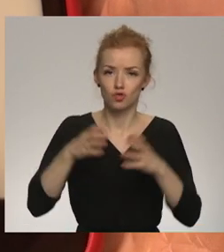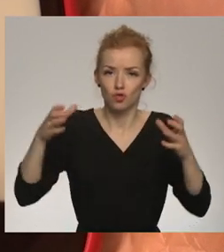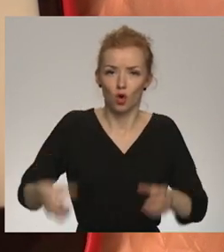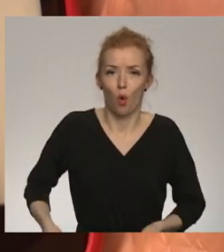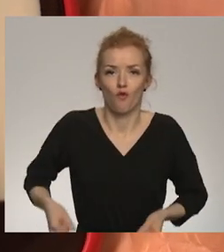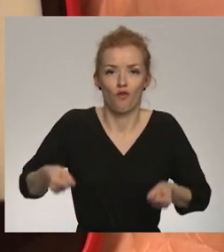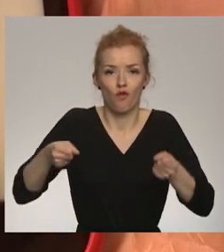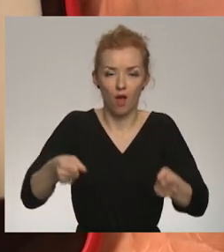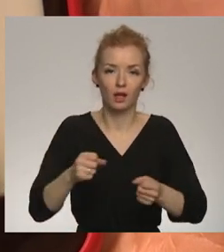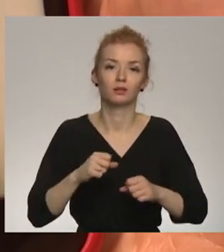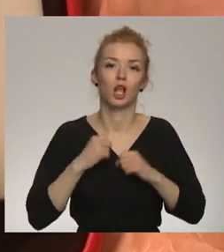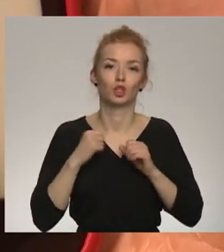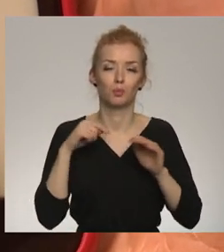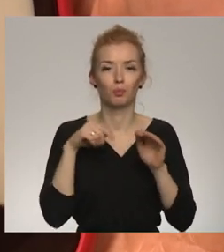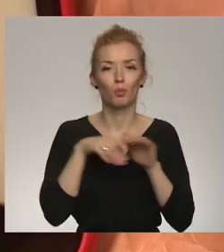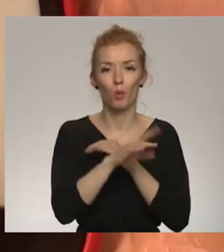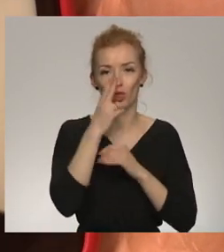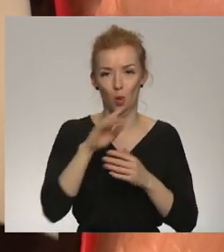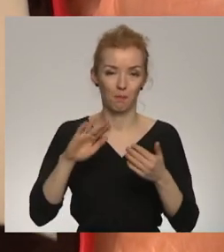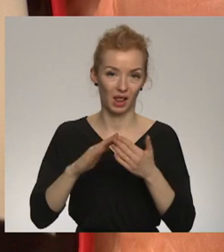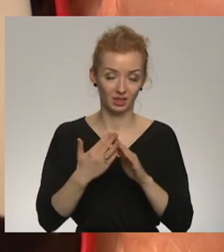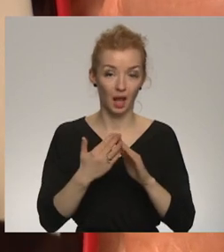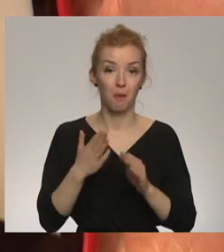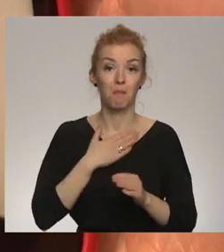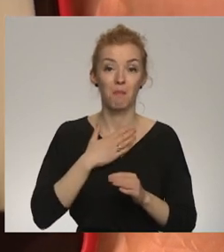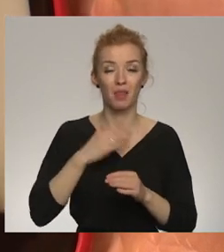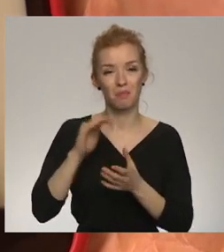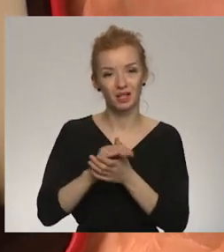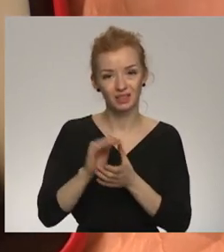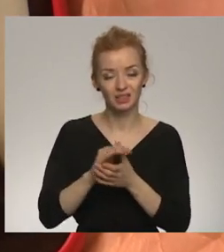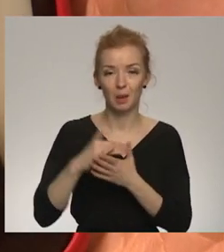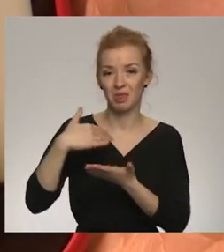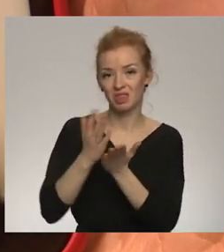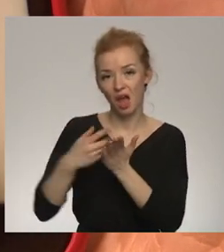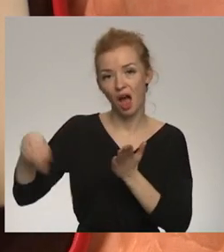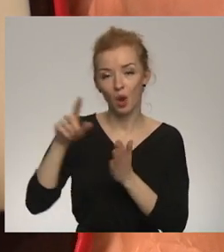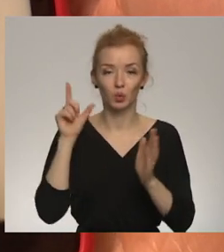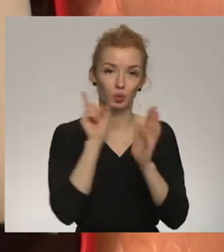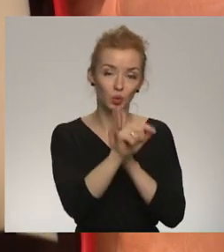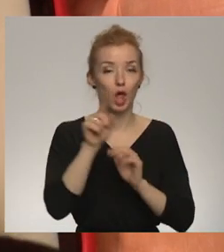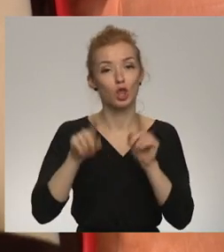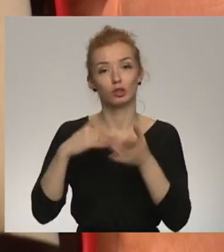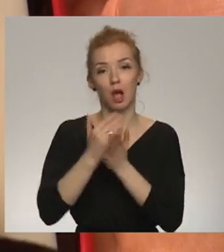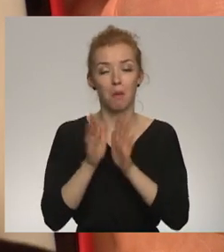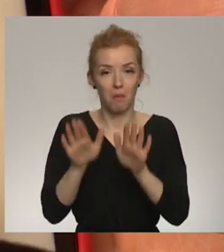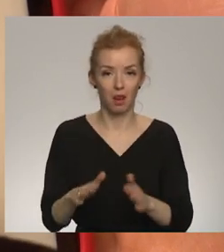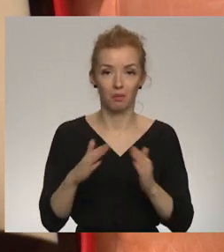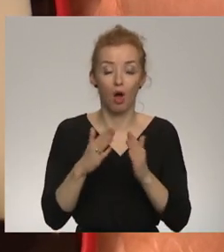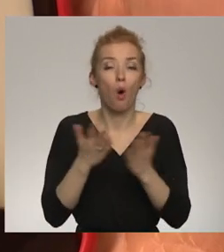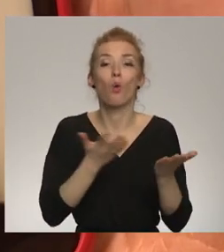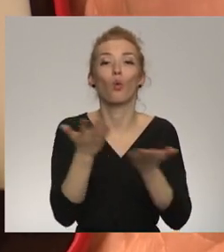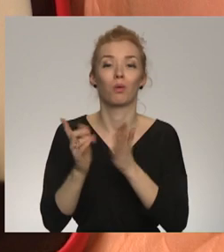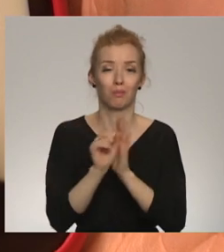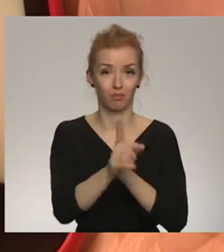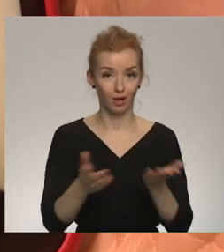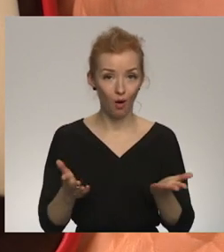kur iespējams dodas ārpus pilsētas. Jo runā par manām paziņām, daļa kaut kur brauc prom, daļa paliek mājās, jo nav kur braukt.